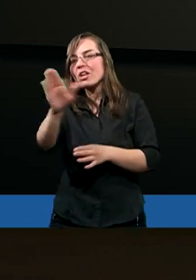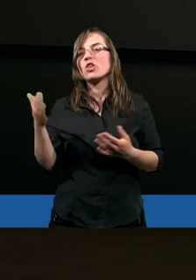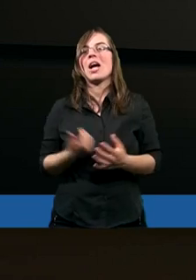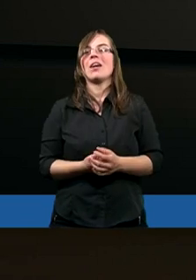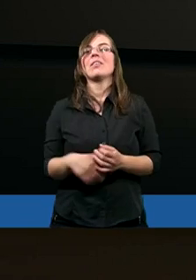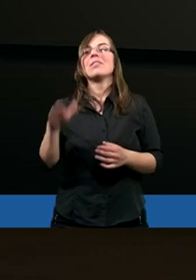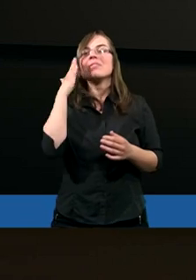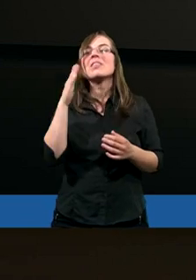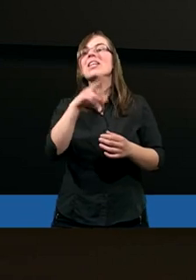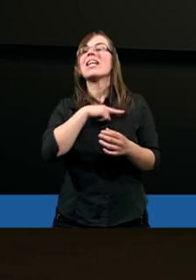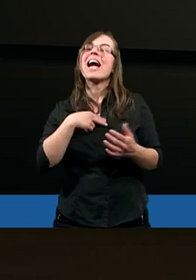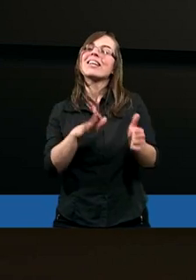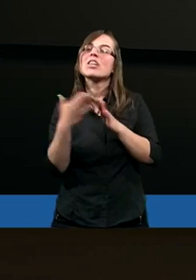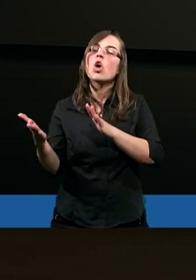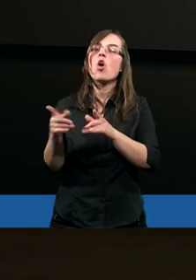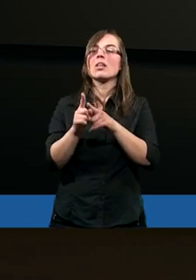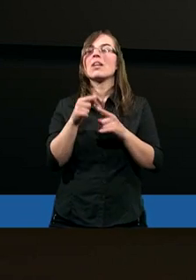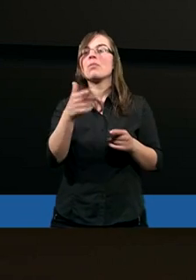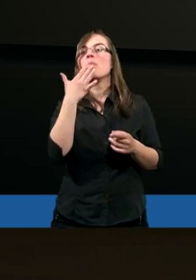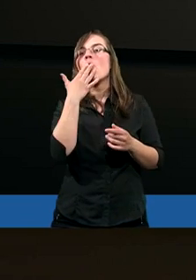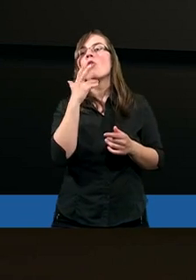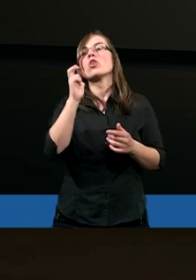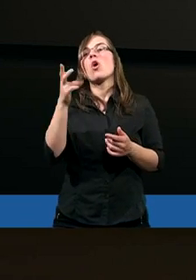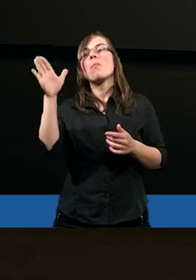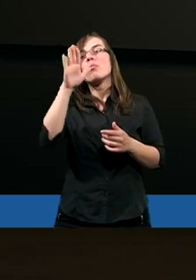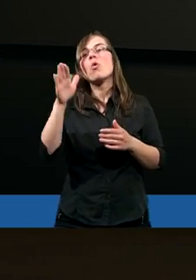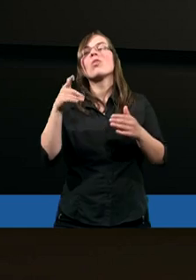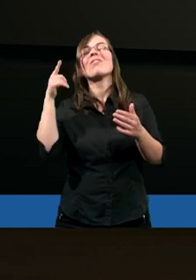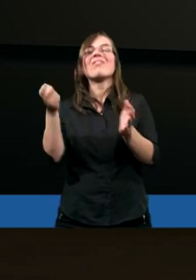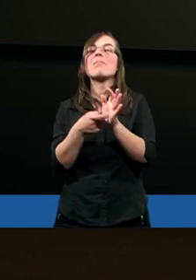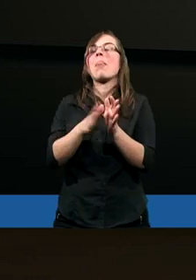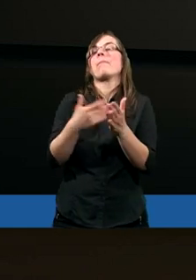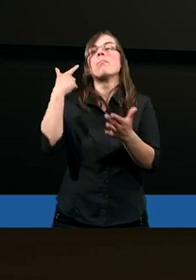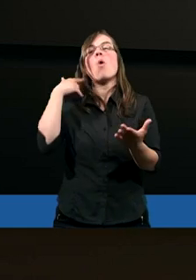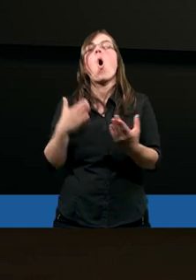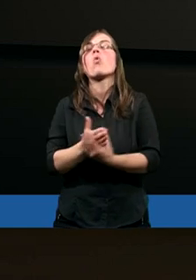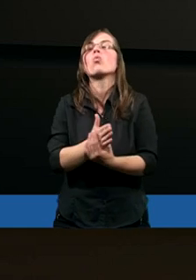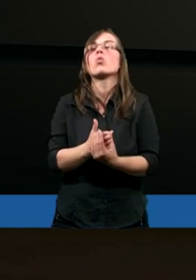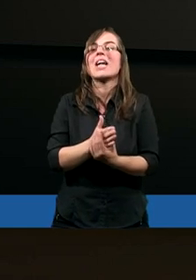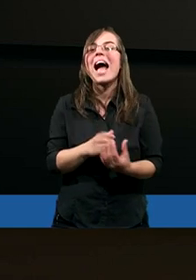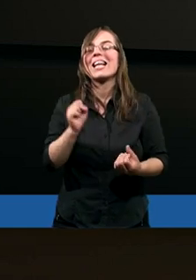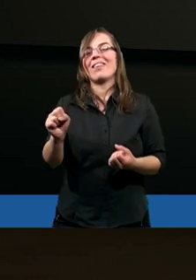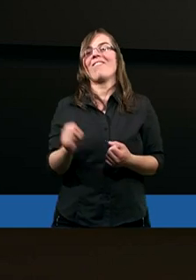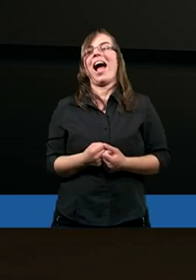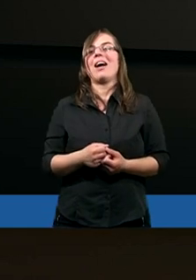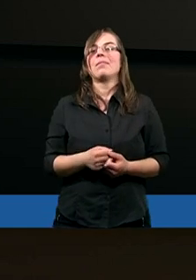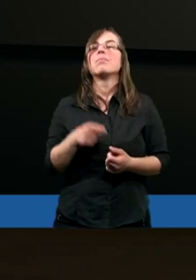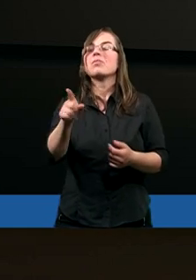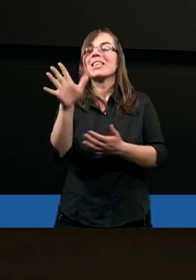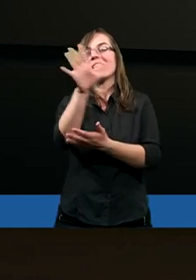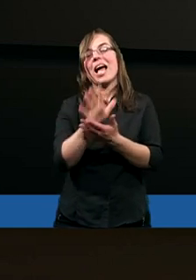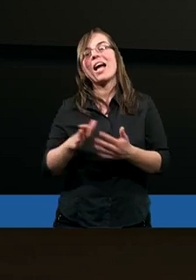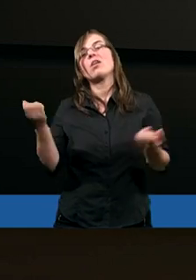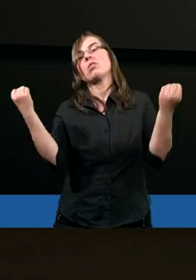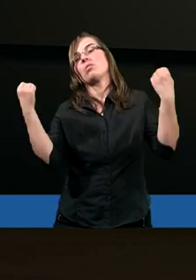trochę podsumowując tą część z naszej strony, jedyne, czego Bóg od nas wymaga, to posłuszeństwa. W wielu tekstach jest napisane, że